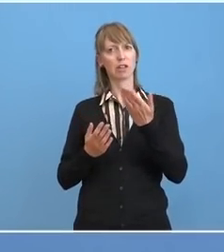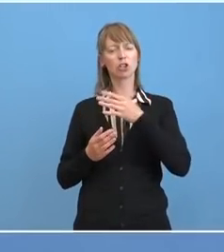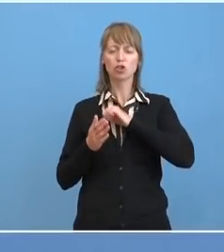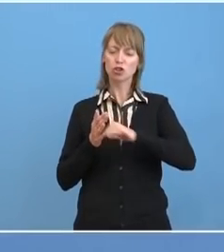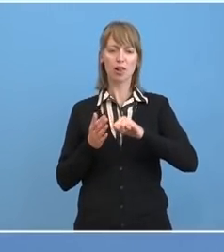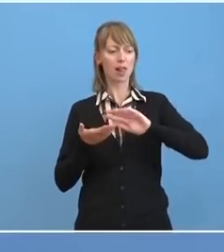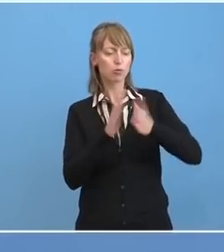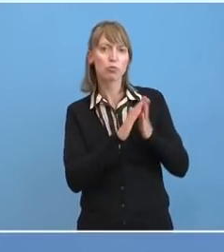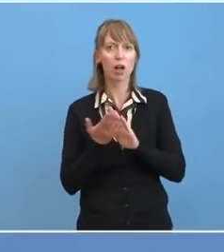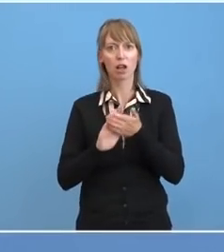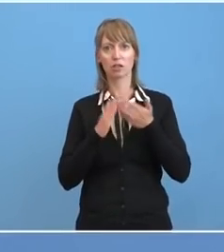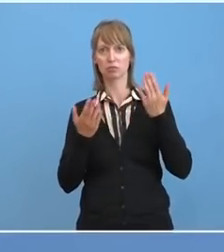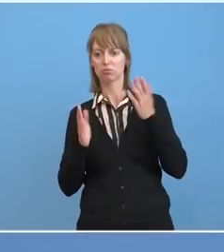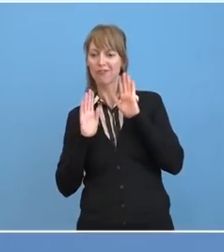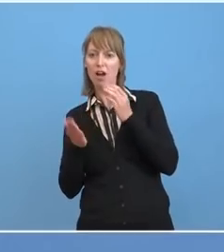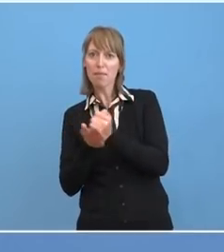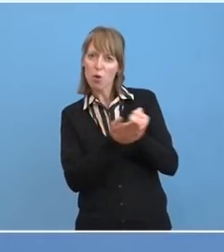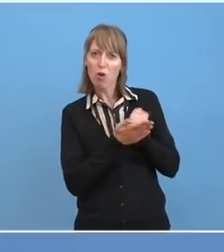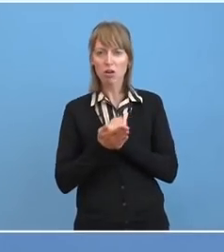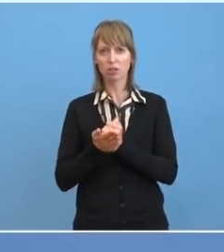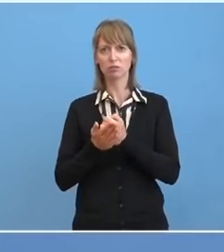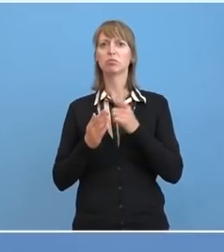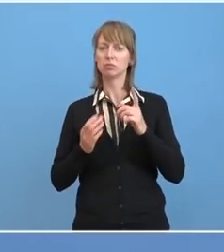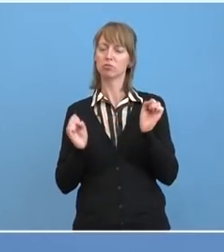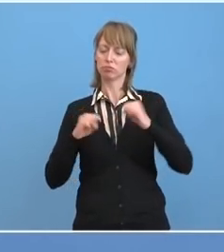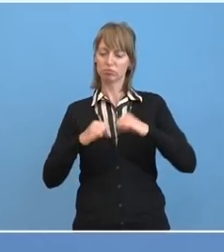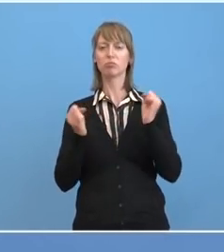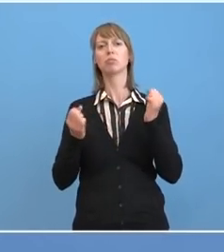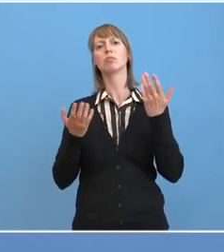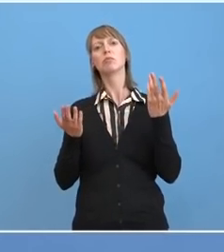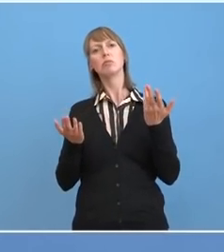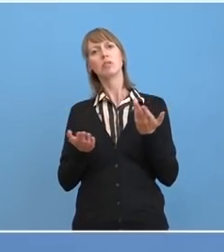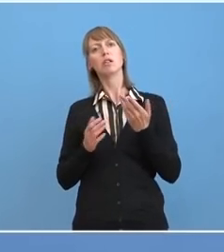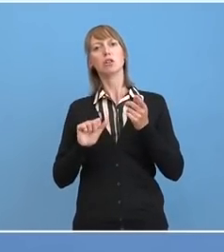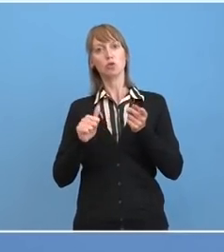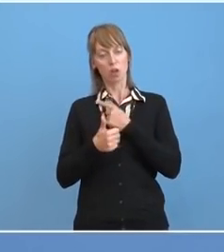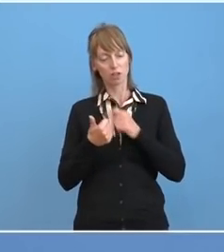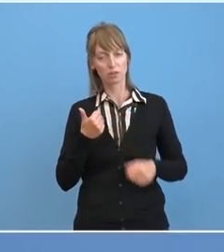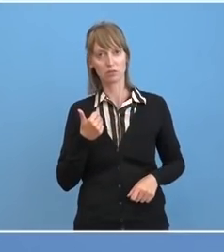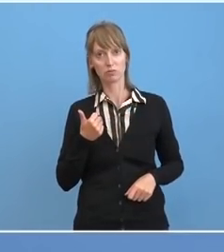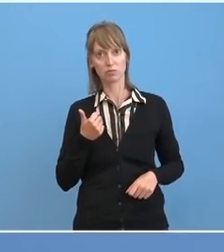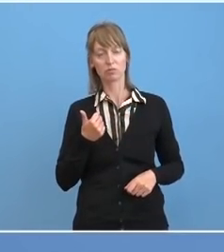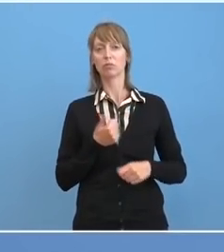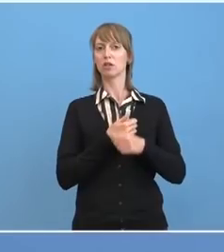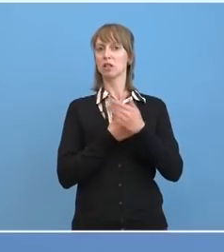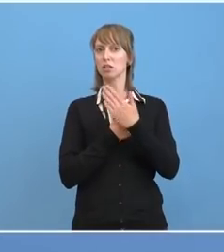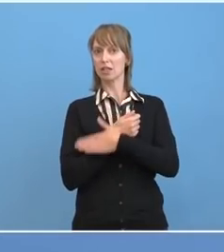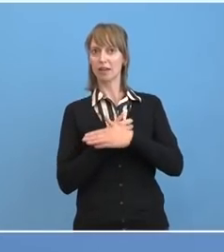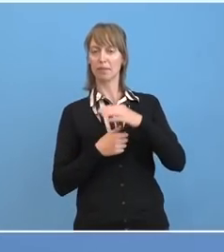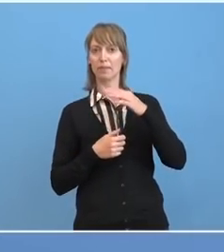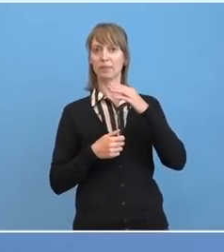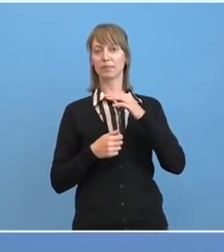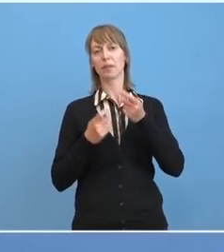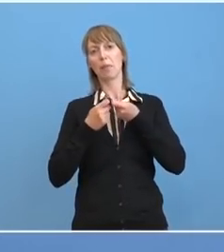unter den Behörden, unter den Fachbehörden ist man übereingekommen, dass das zunächst einmal von Seiten des Bundes,